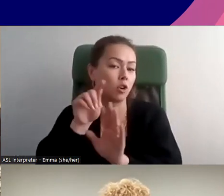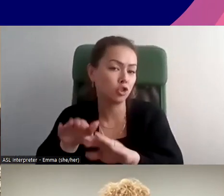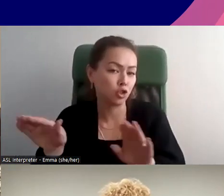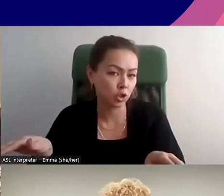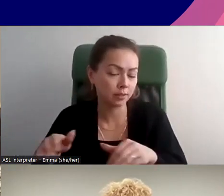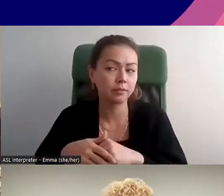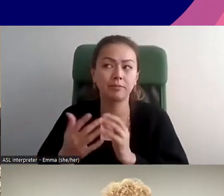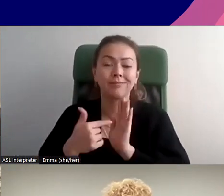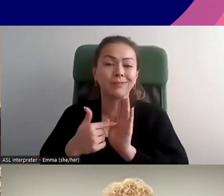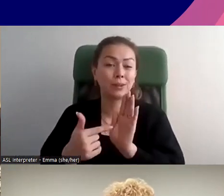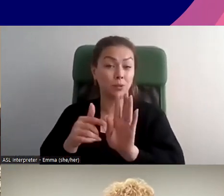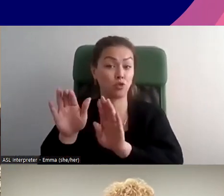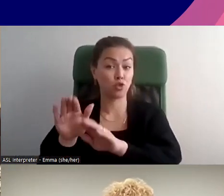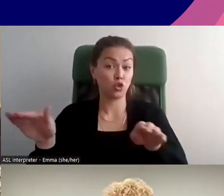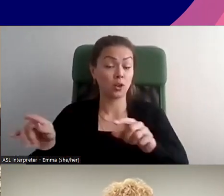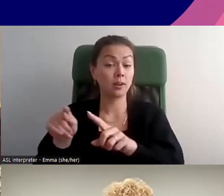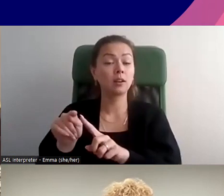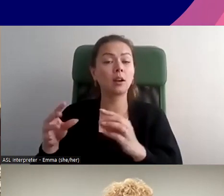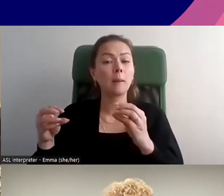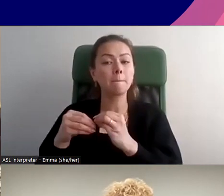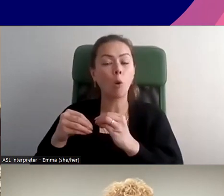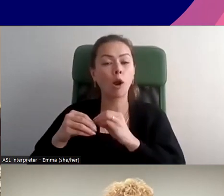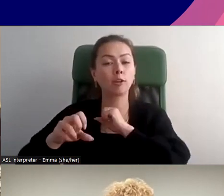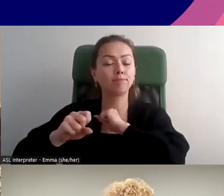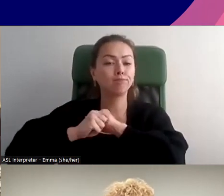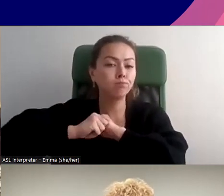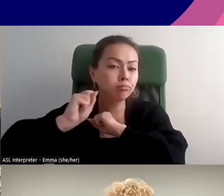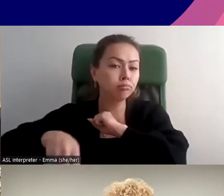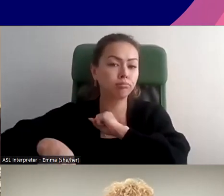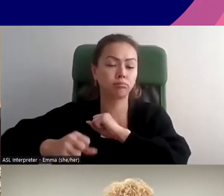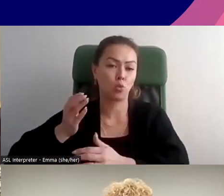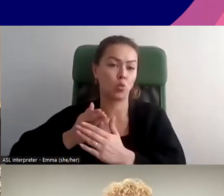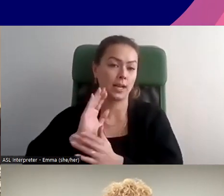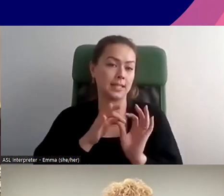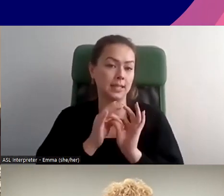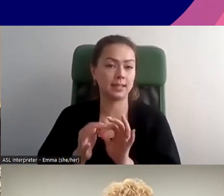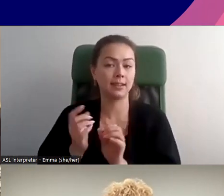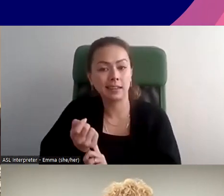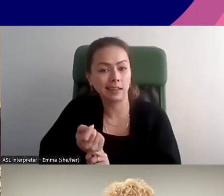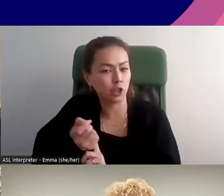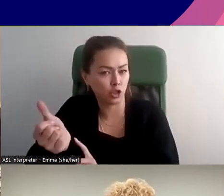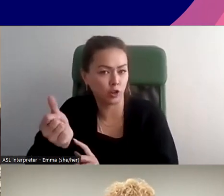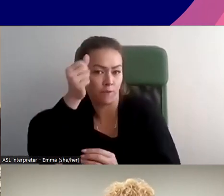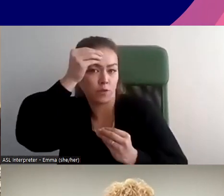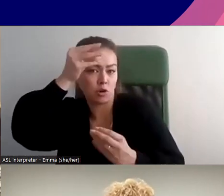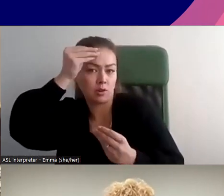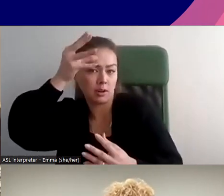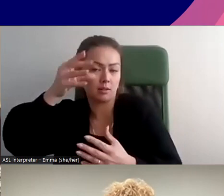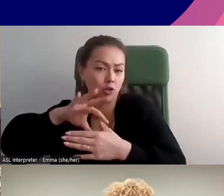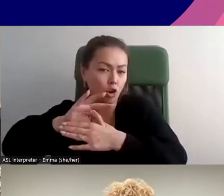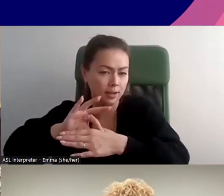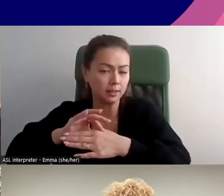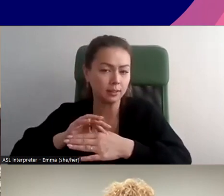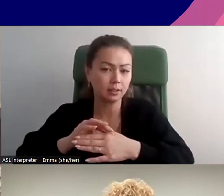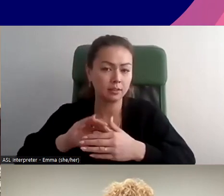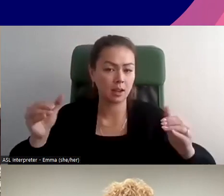exemple, les enfants auront plus de droits. Par exemple, la suppression des contenus